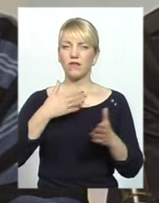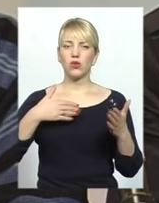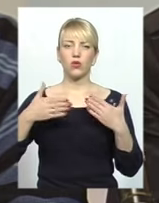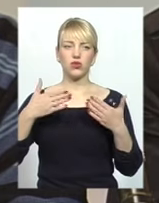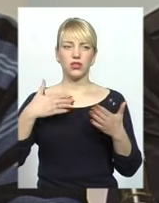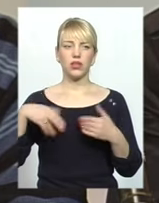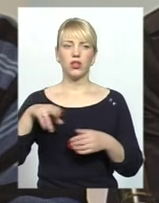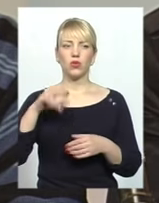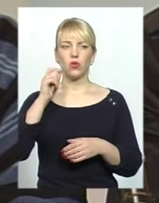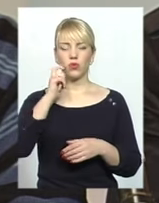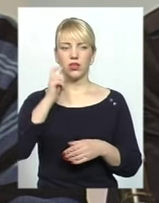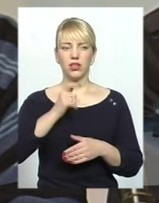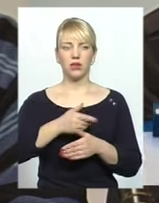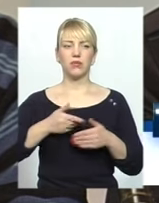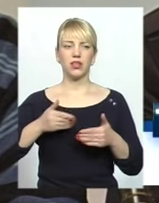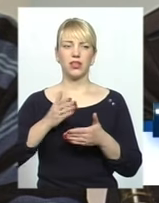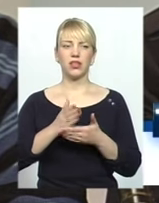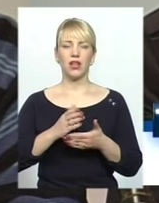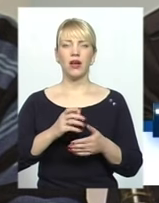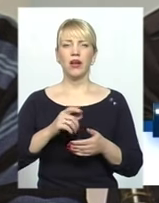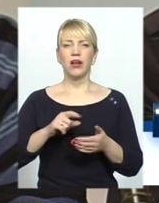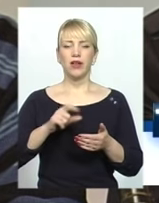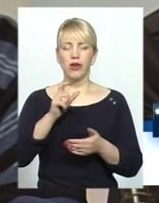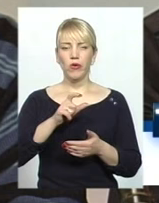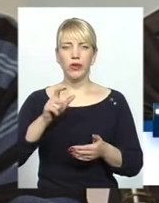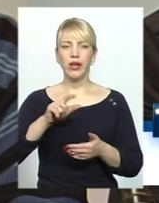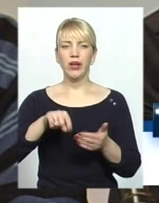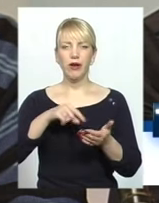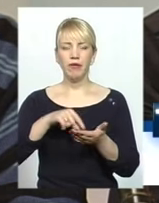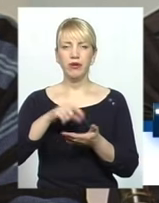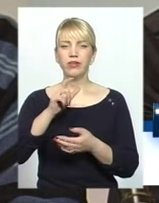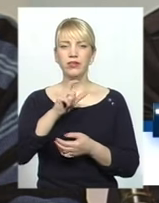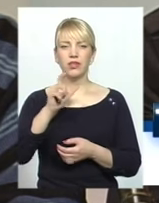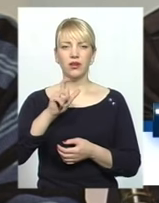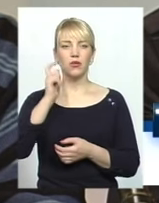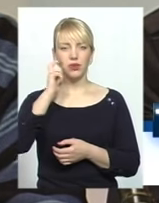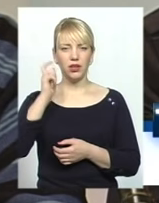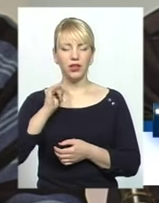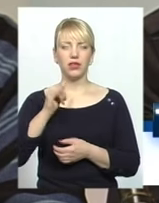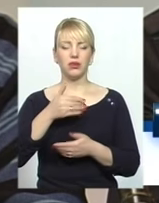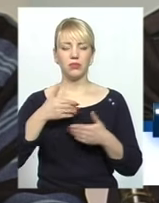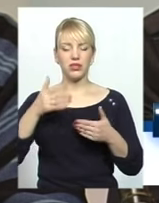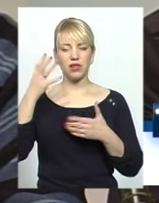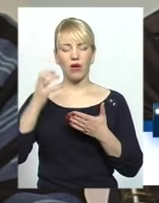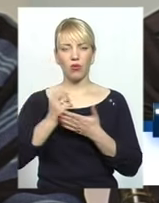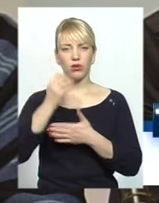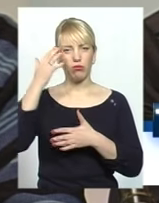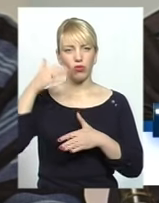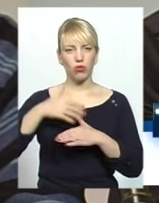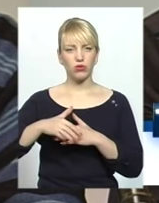України, ми є мешканцями України мусульмани, і ми знаходимо порозуміння і